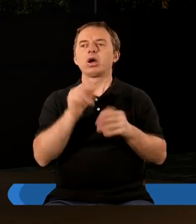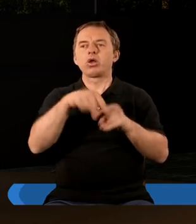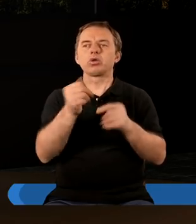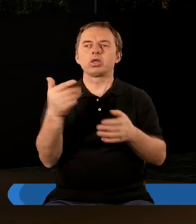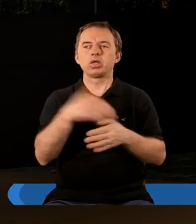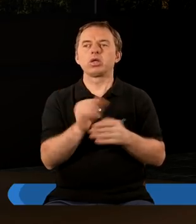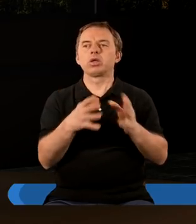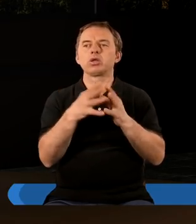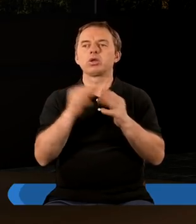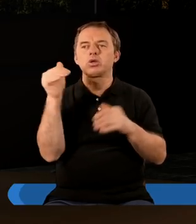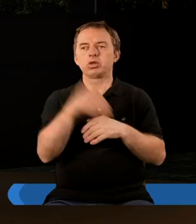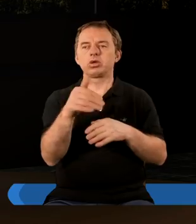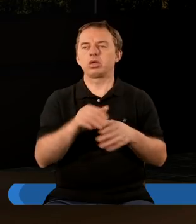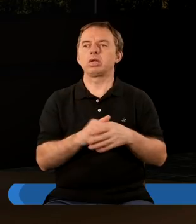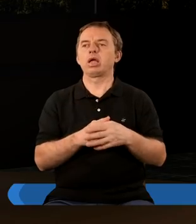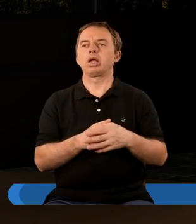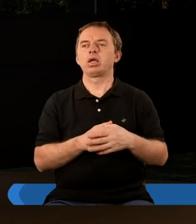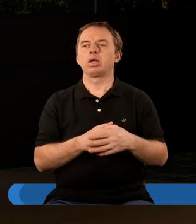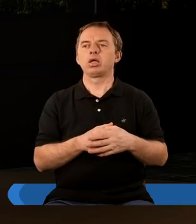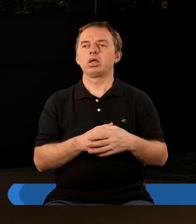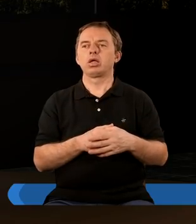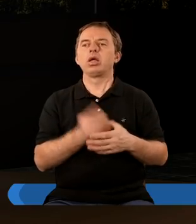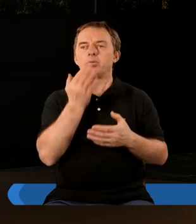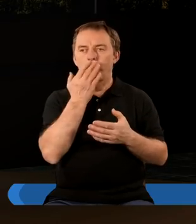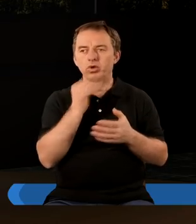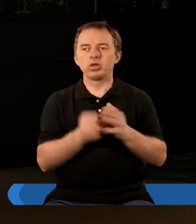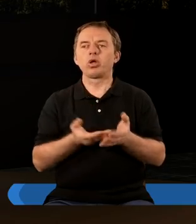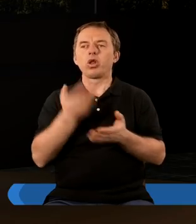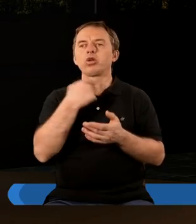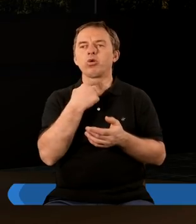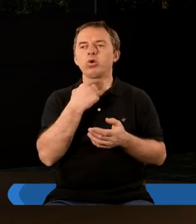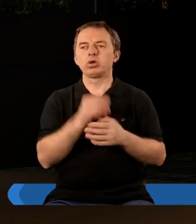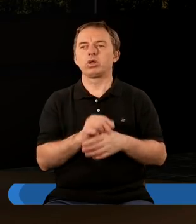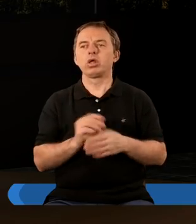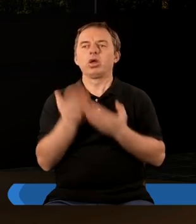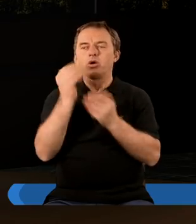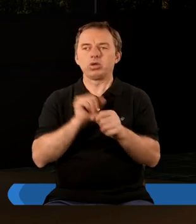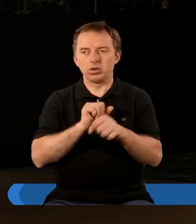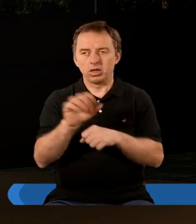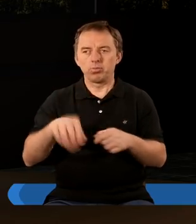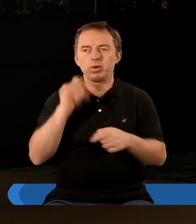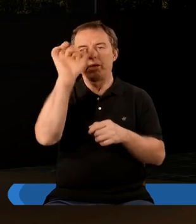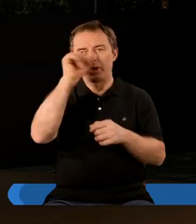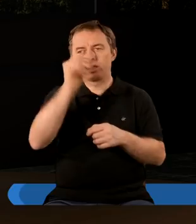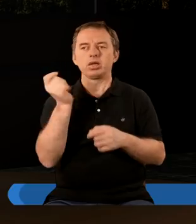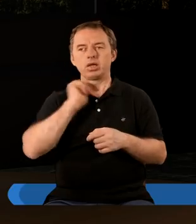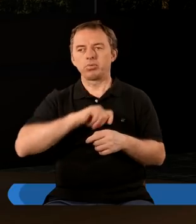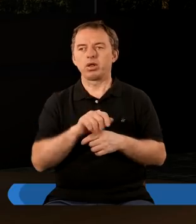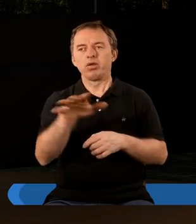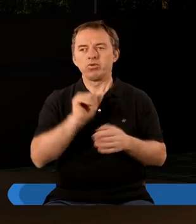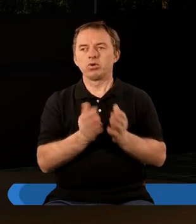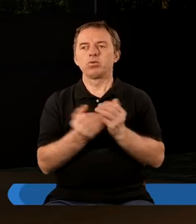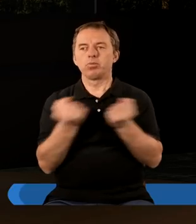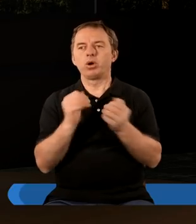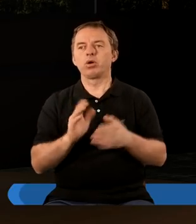krocie tysięcy i tysiące tysięcy. I mówili donośnym głosem godzien jest ten baranek zabity